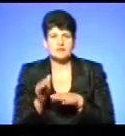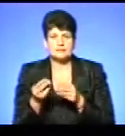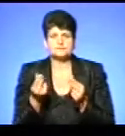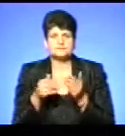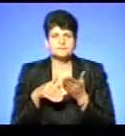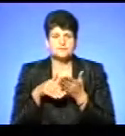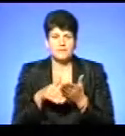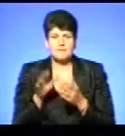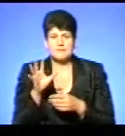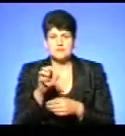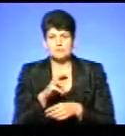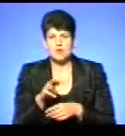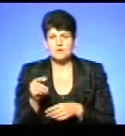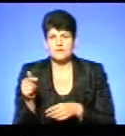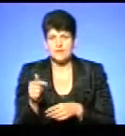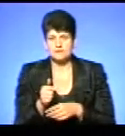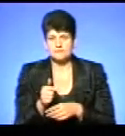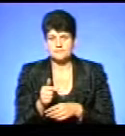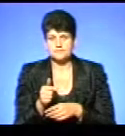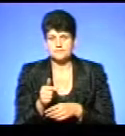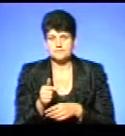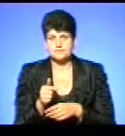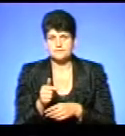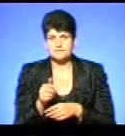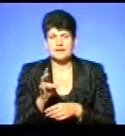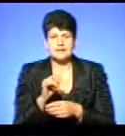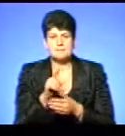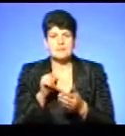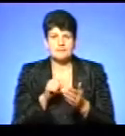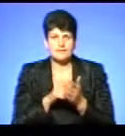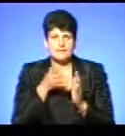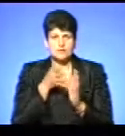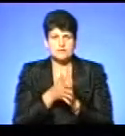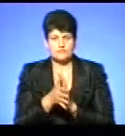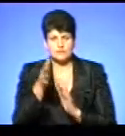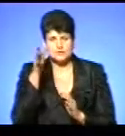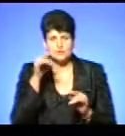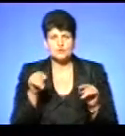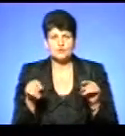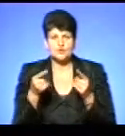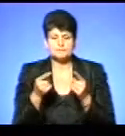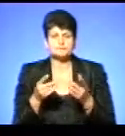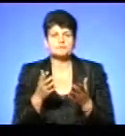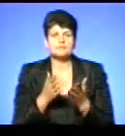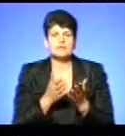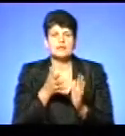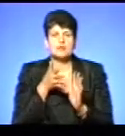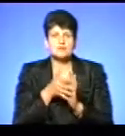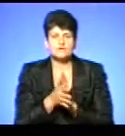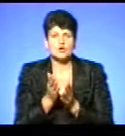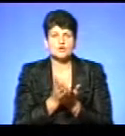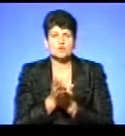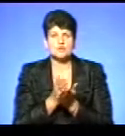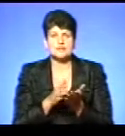500 мільйонів гривень на питання інклюзивної освіти. Тобто створюються інклюзивно-ресурсні центри. Десь